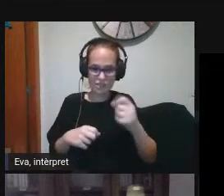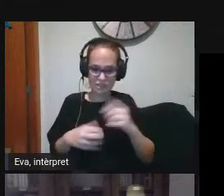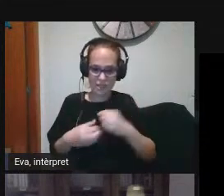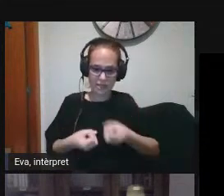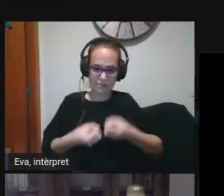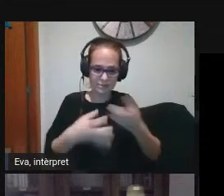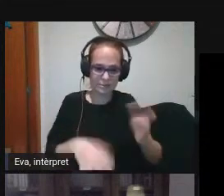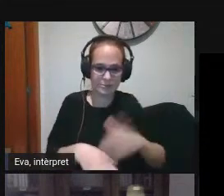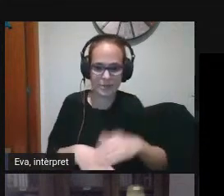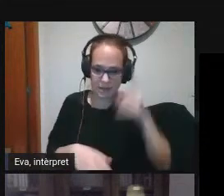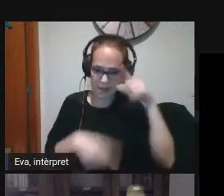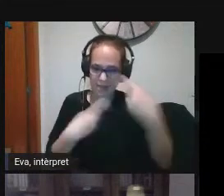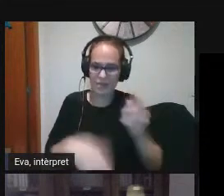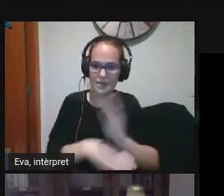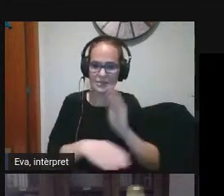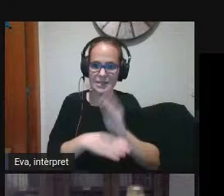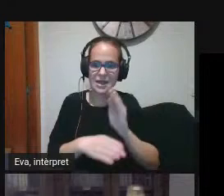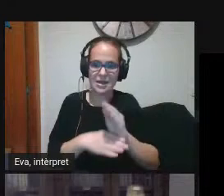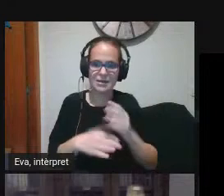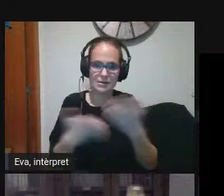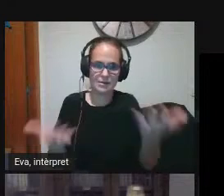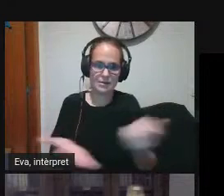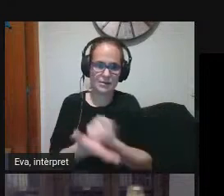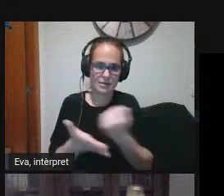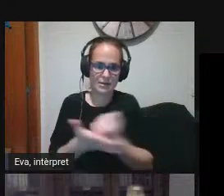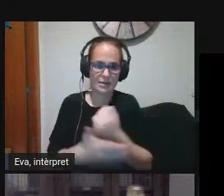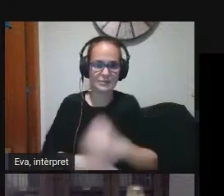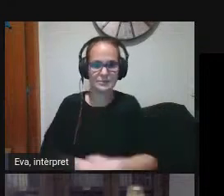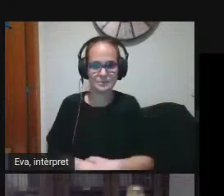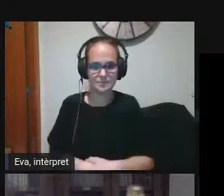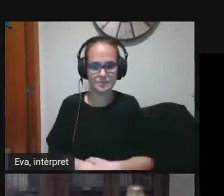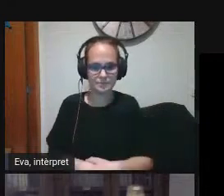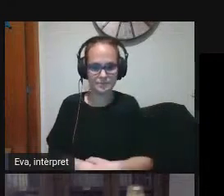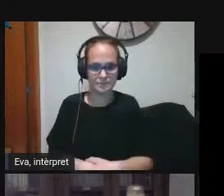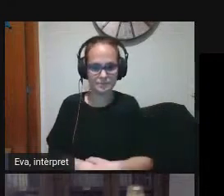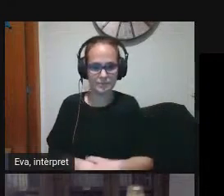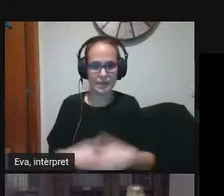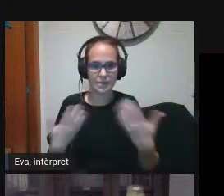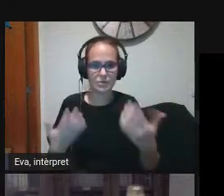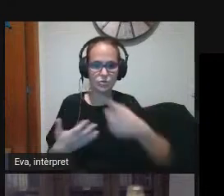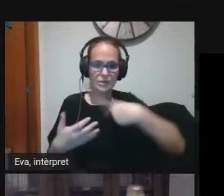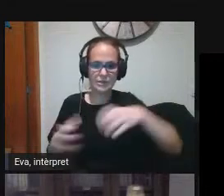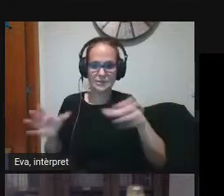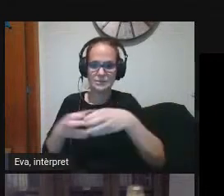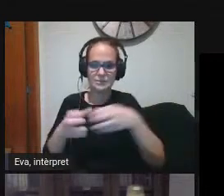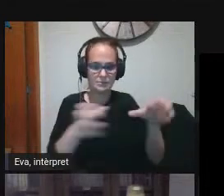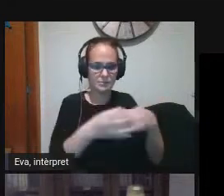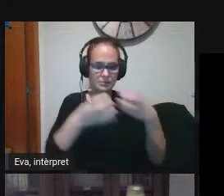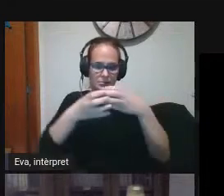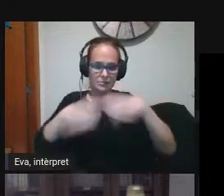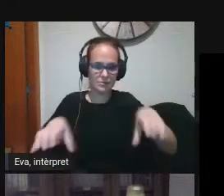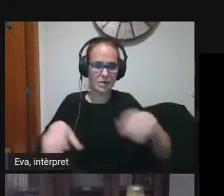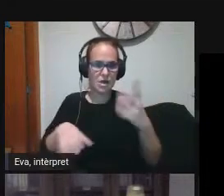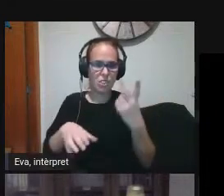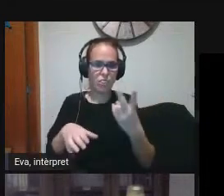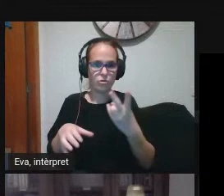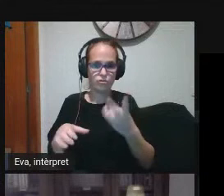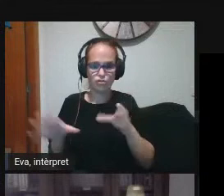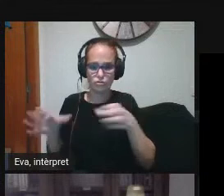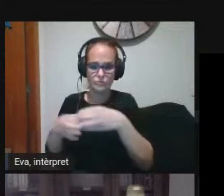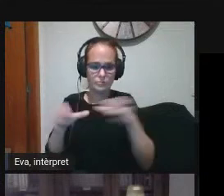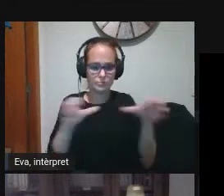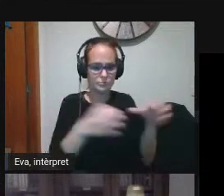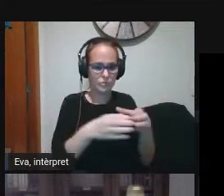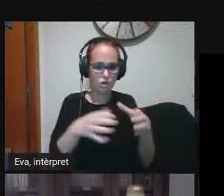praxi docent i aleshores ho dividim en dos grans competències en dos grans